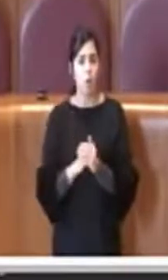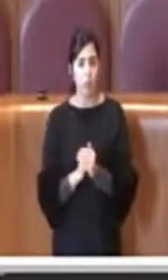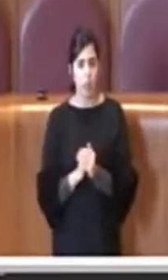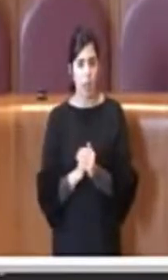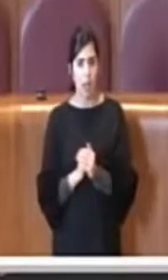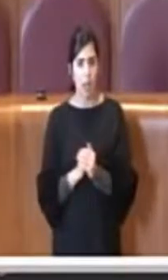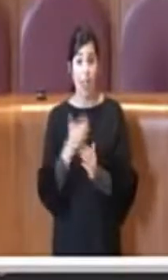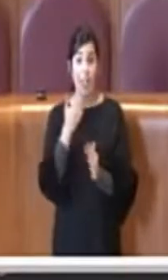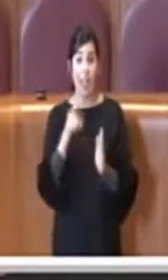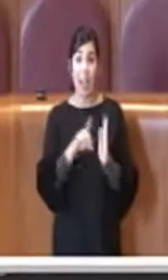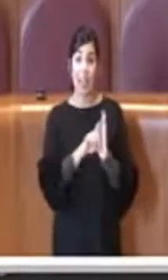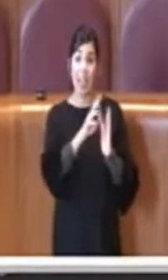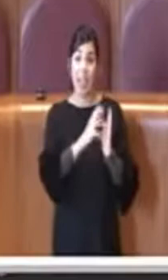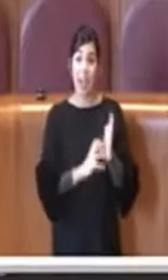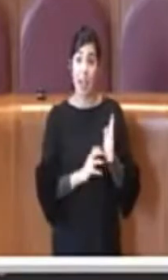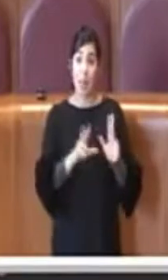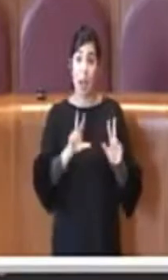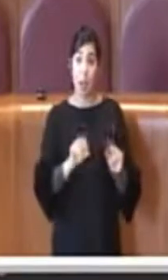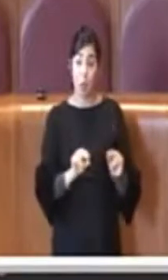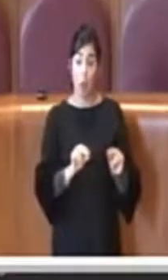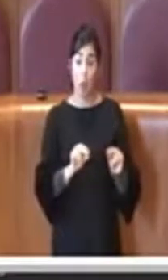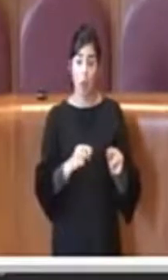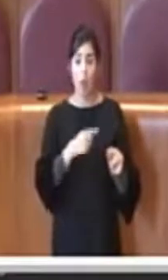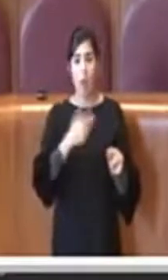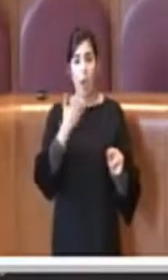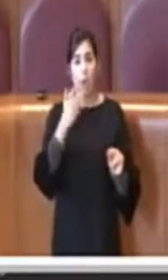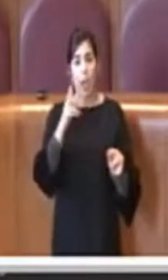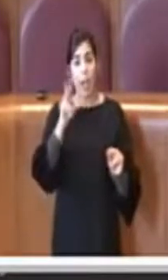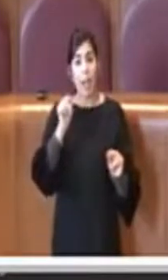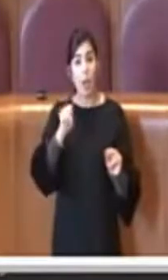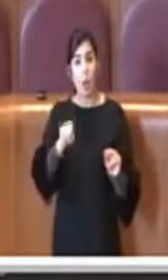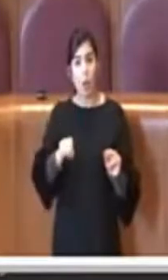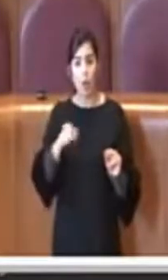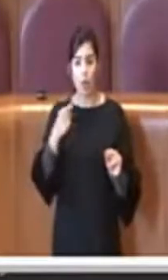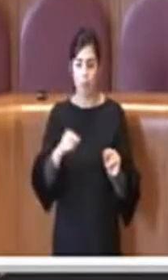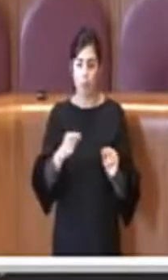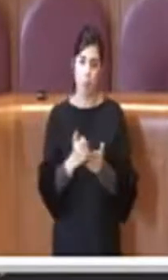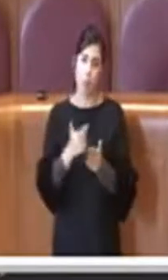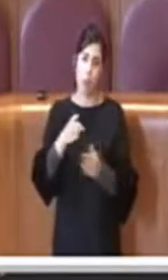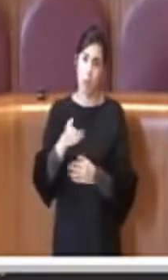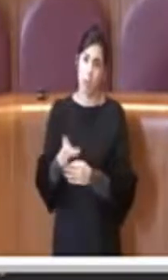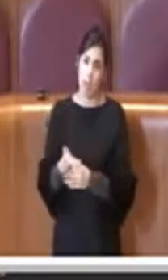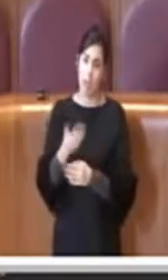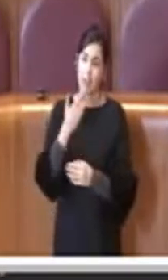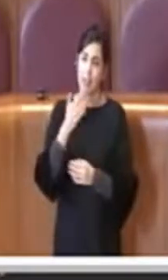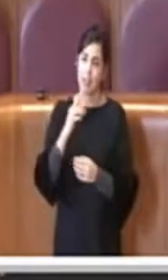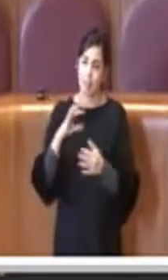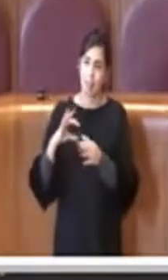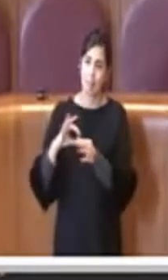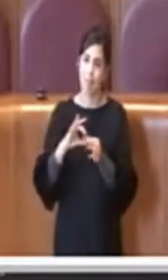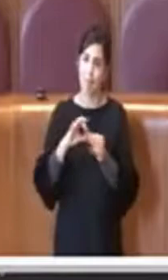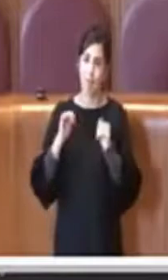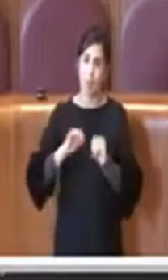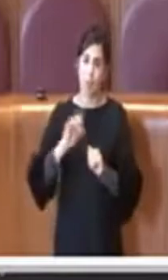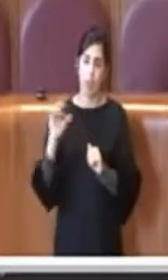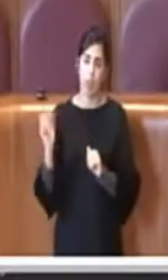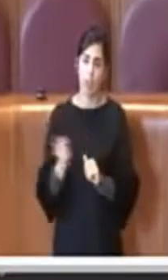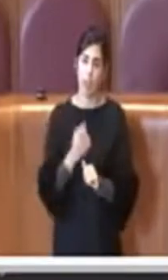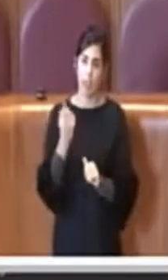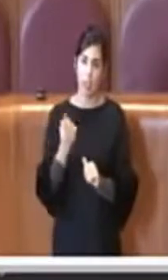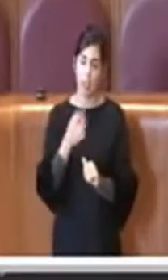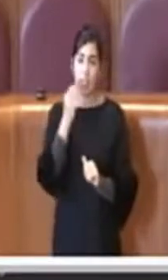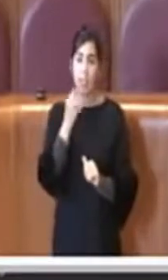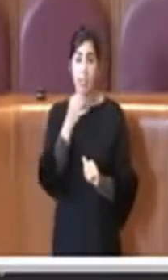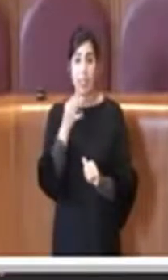questa delibera noi ne riconosciamo appunto la rilevanza cittadina e quindi per quanto riguarda la questione